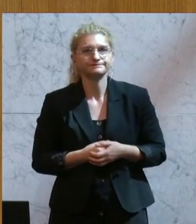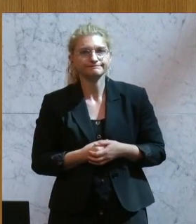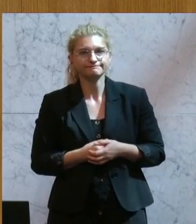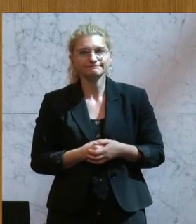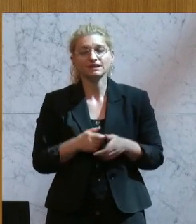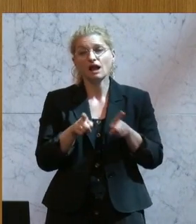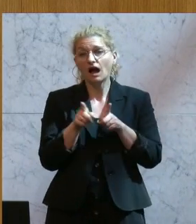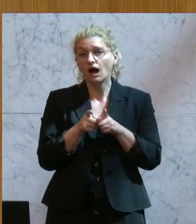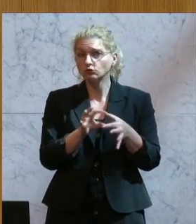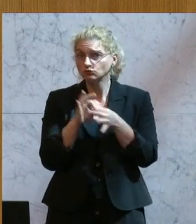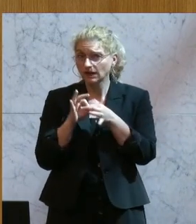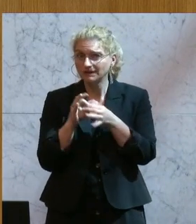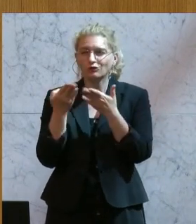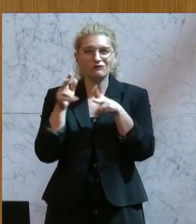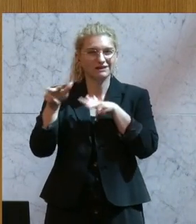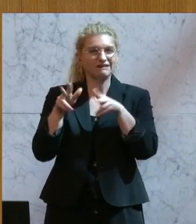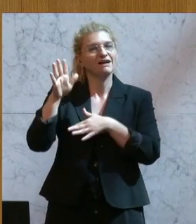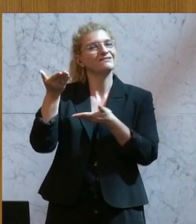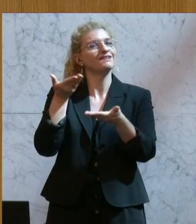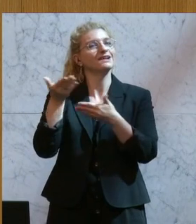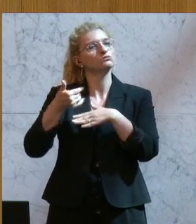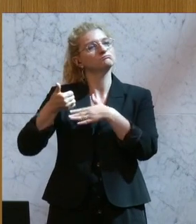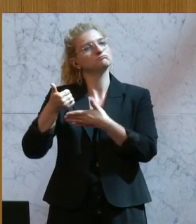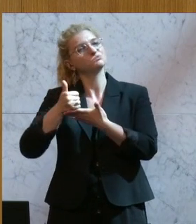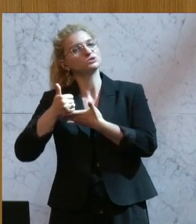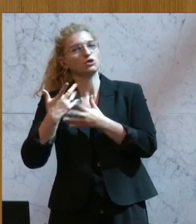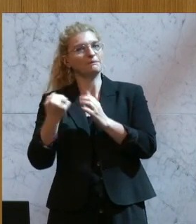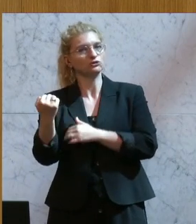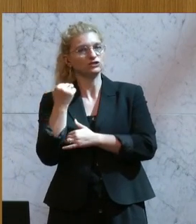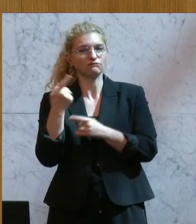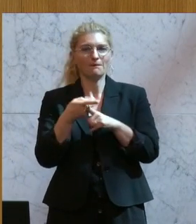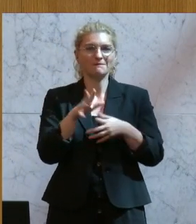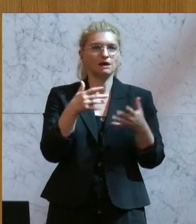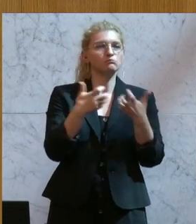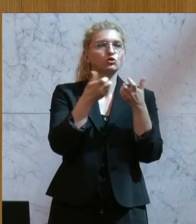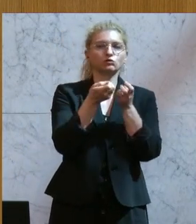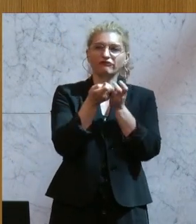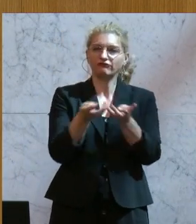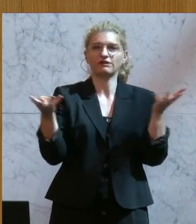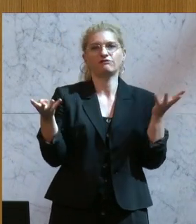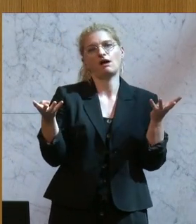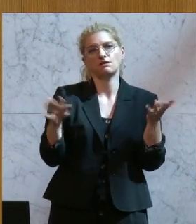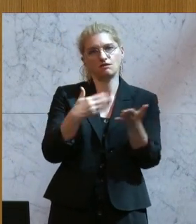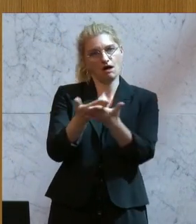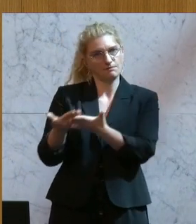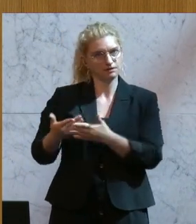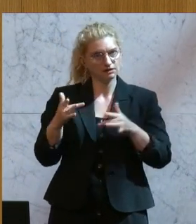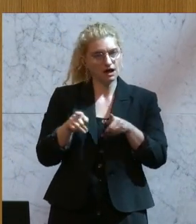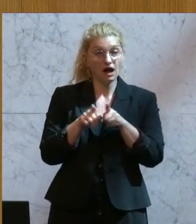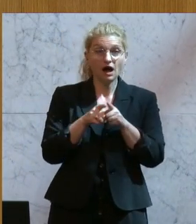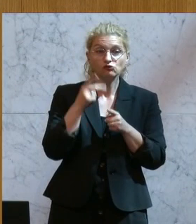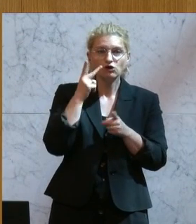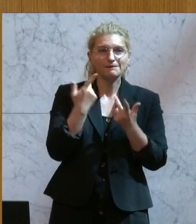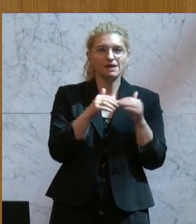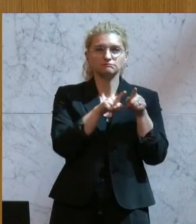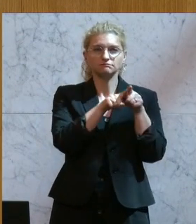Verhandlungsposition der öffentlichen Verwaltung zu stärken, indem einfach mehr Produktvielfalt zur Auswahl steht. Es geht darum, Konformität zu